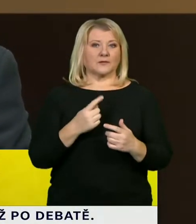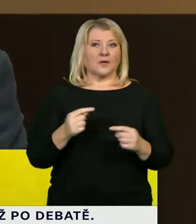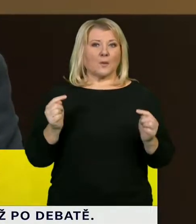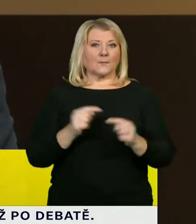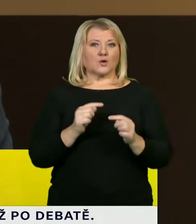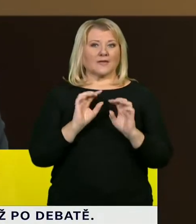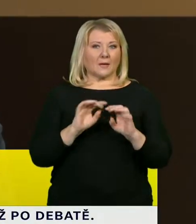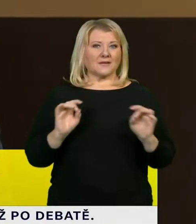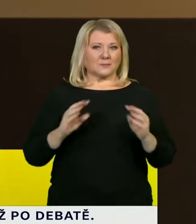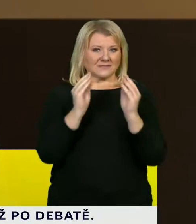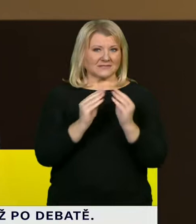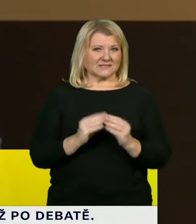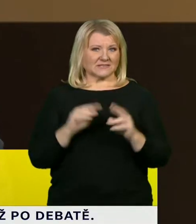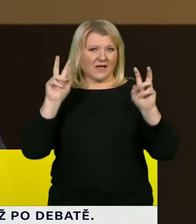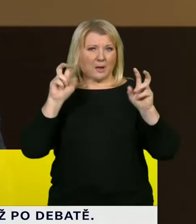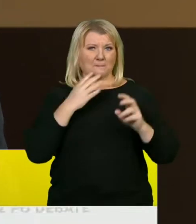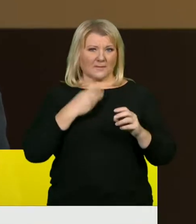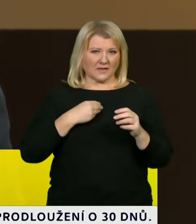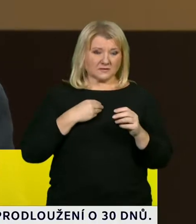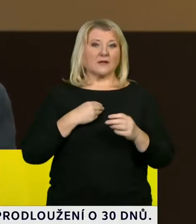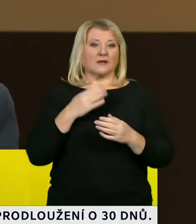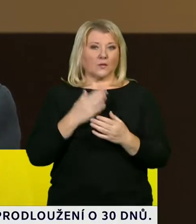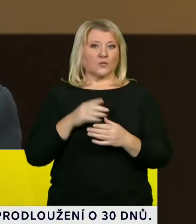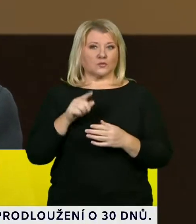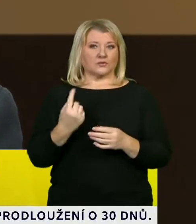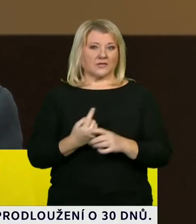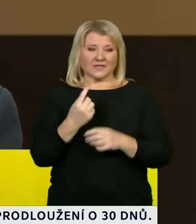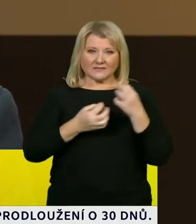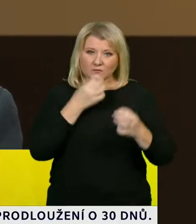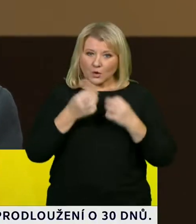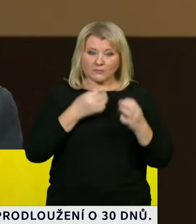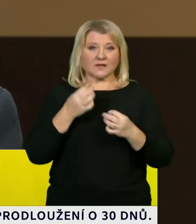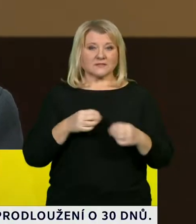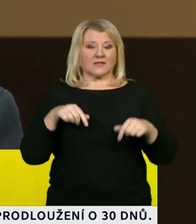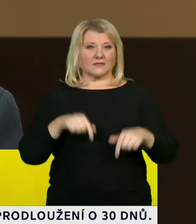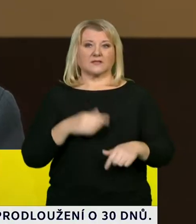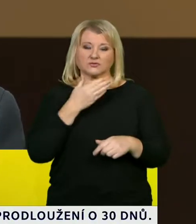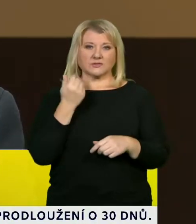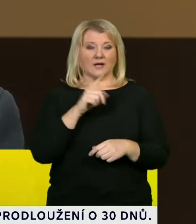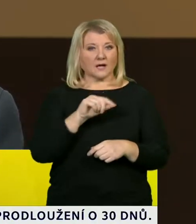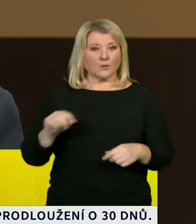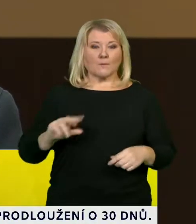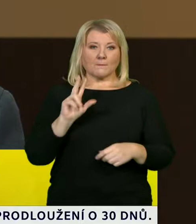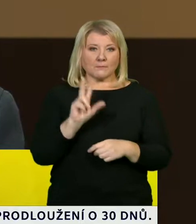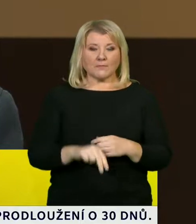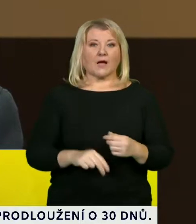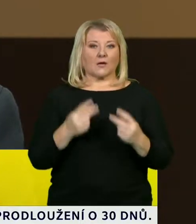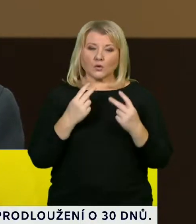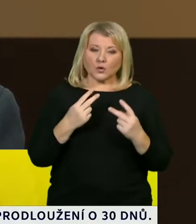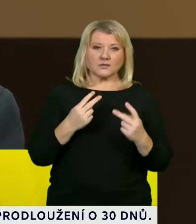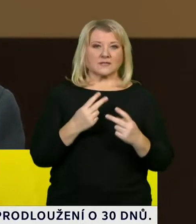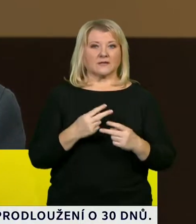systému, tak od minulé středy se naše země nachází v rizikovém skórem, které odpovídá úrovní